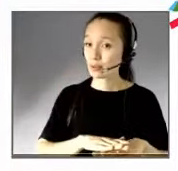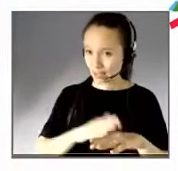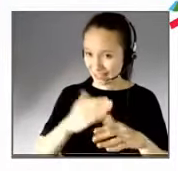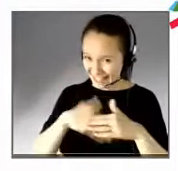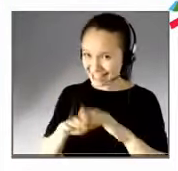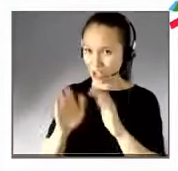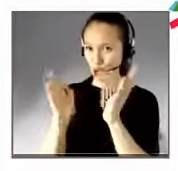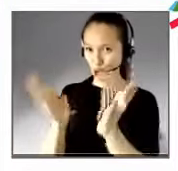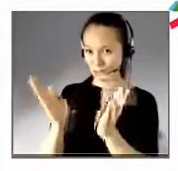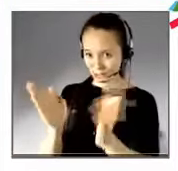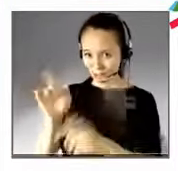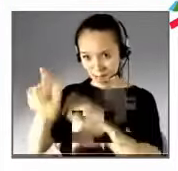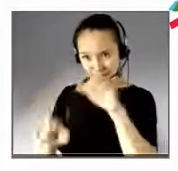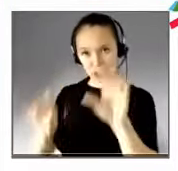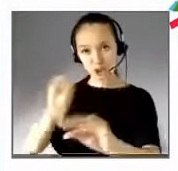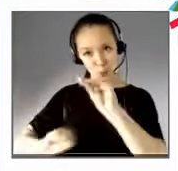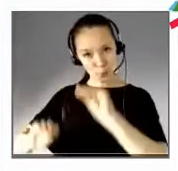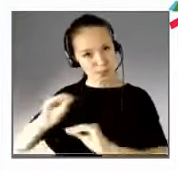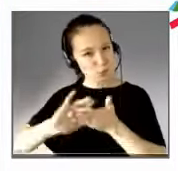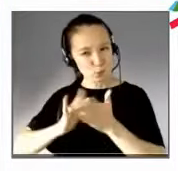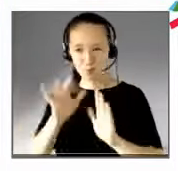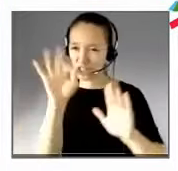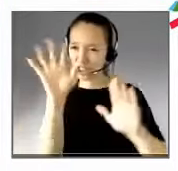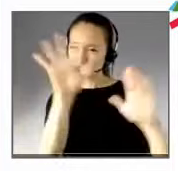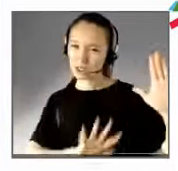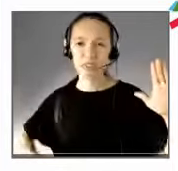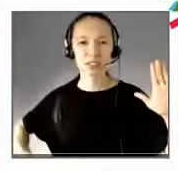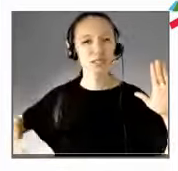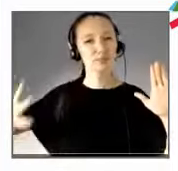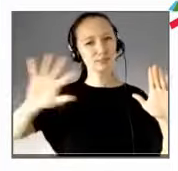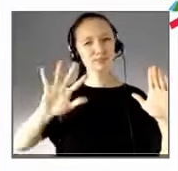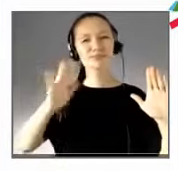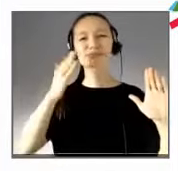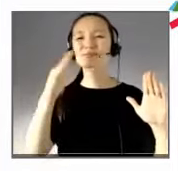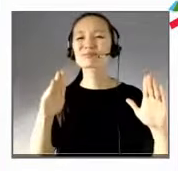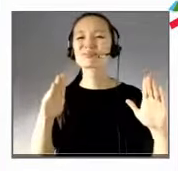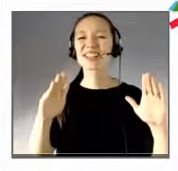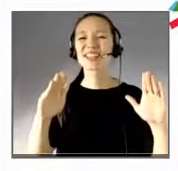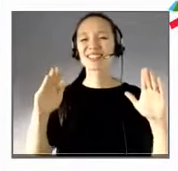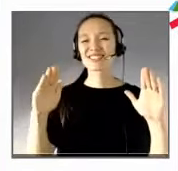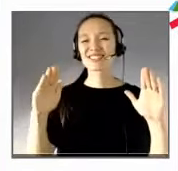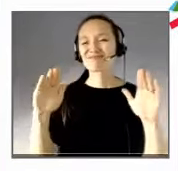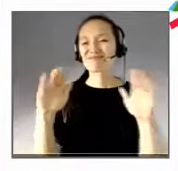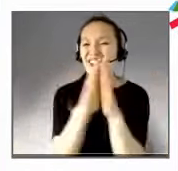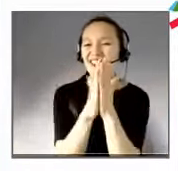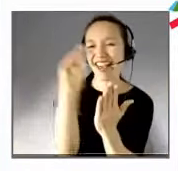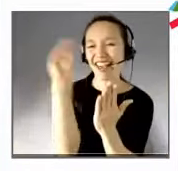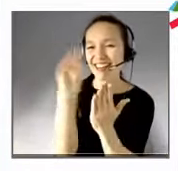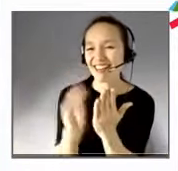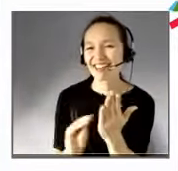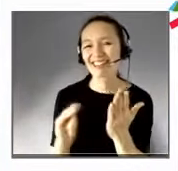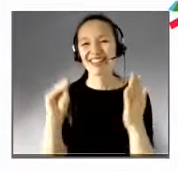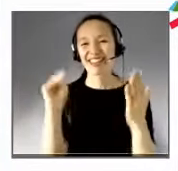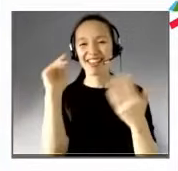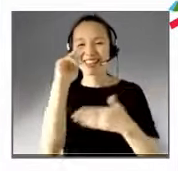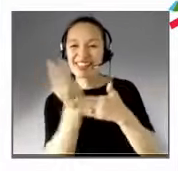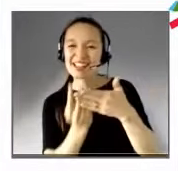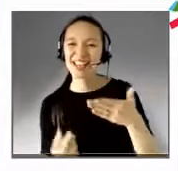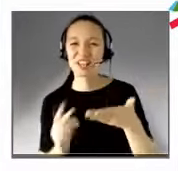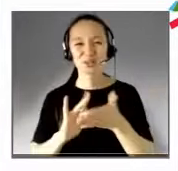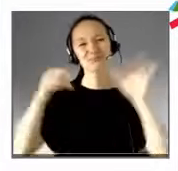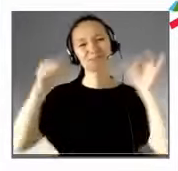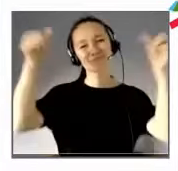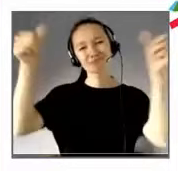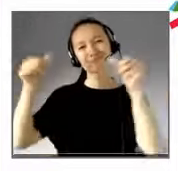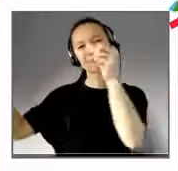dans tous les hôpitaux de France, toutes les cartes, les dessins d'enfants, les mots étaient affichés. Je peux vous dire que quand ils arrivaient le matin